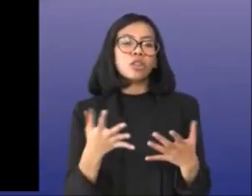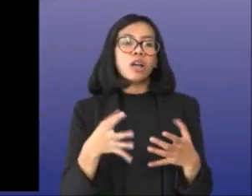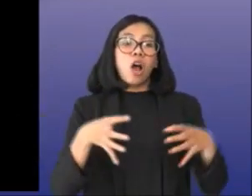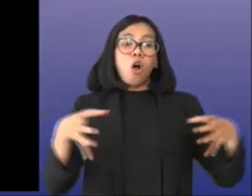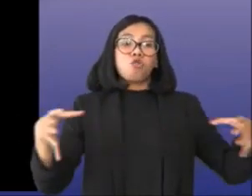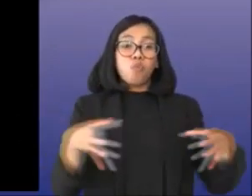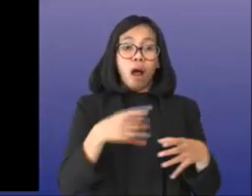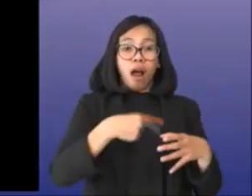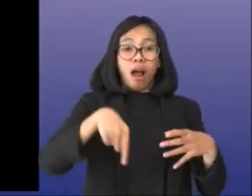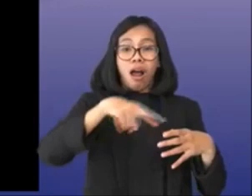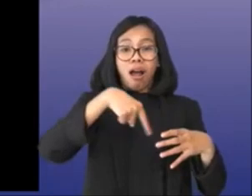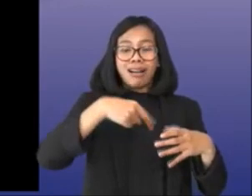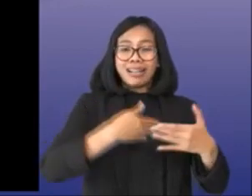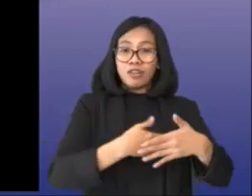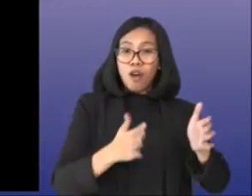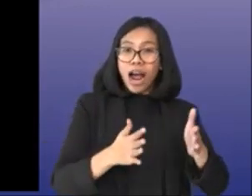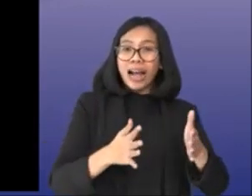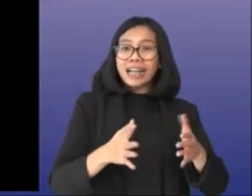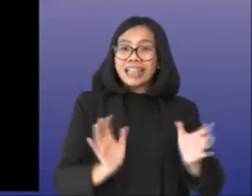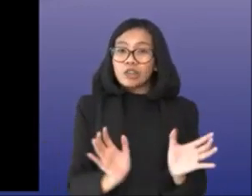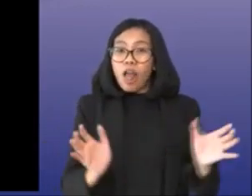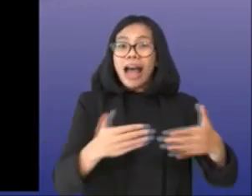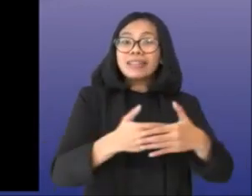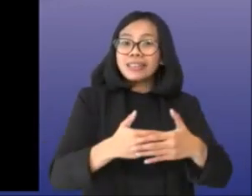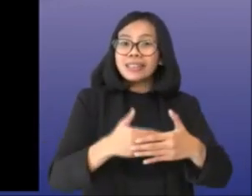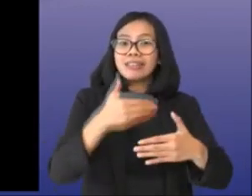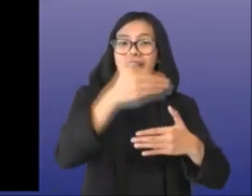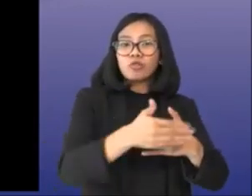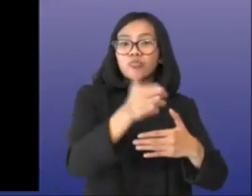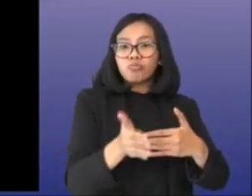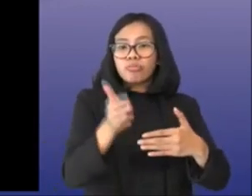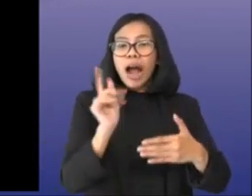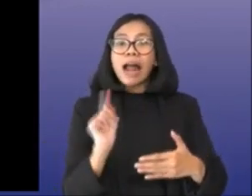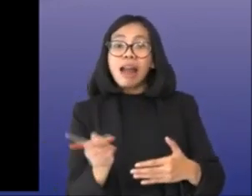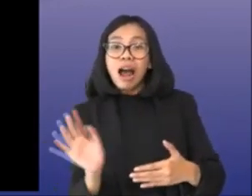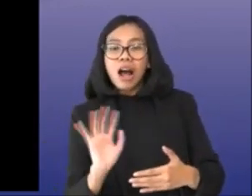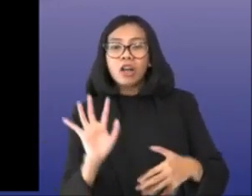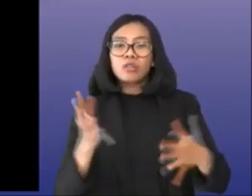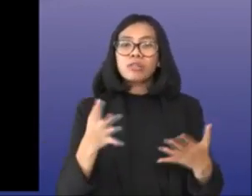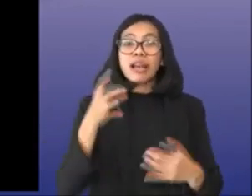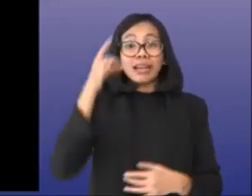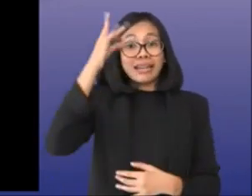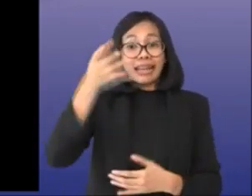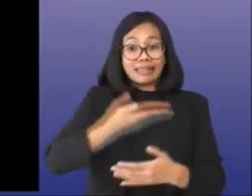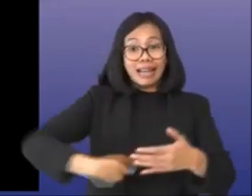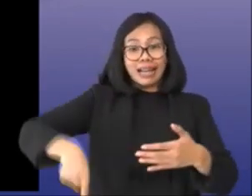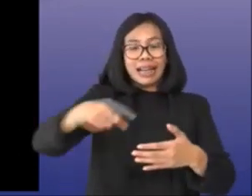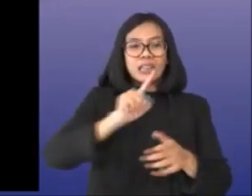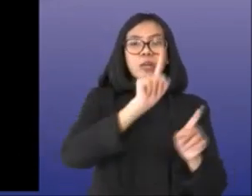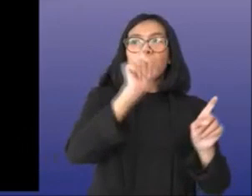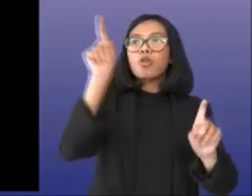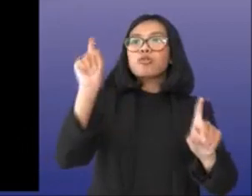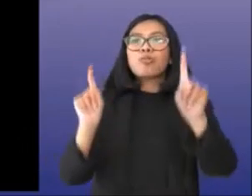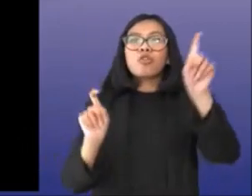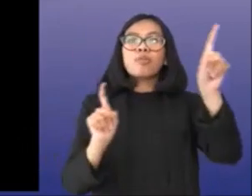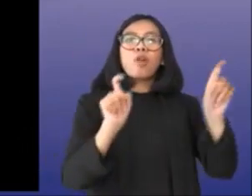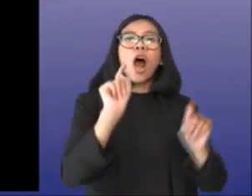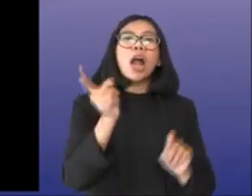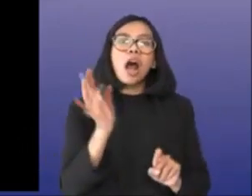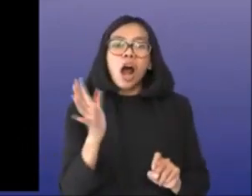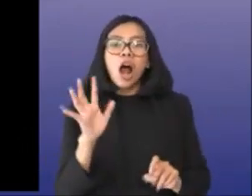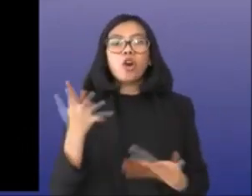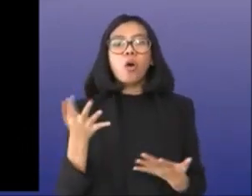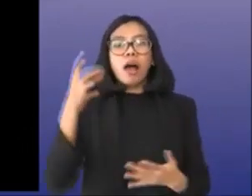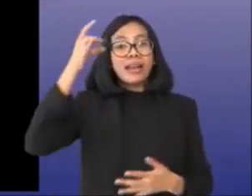Apakah di desa sudah melakukan penyemprotan disinfektan? Apakah di desa sudah menyediakan tempat cuci